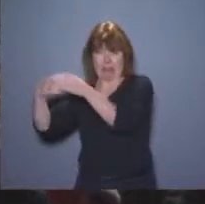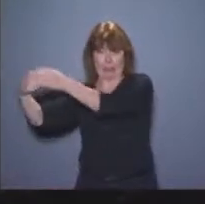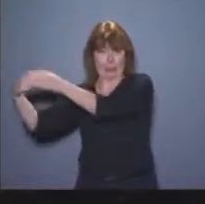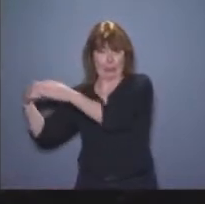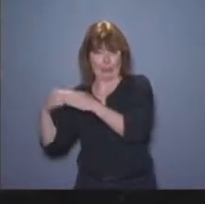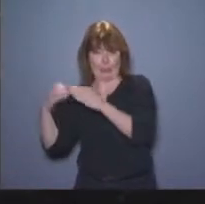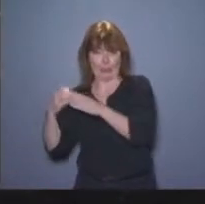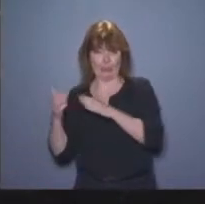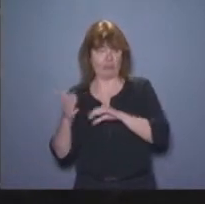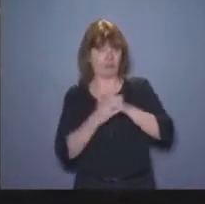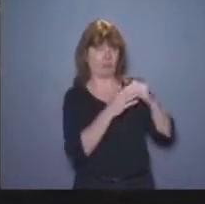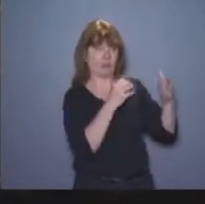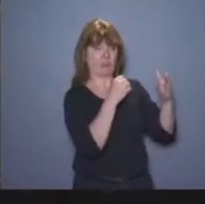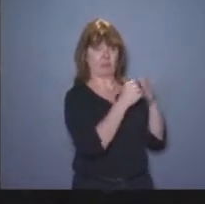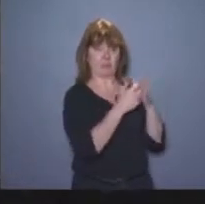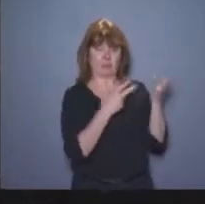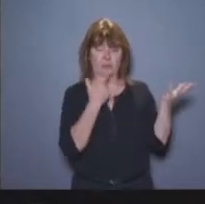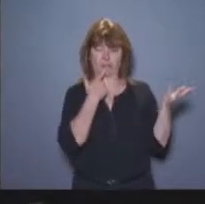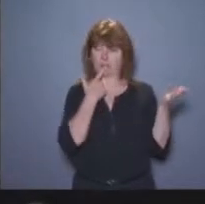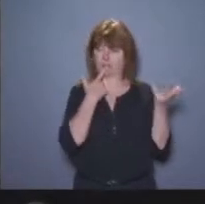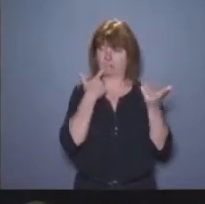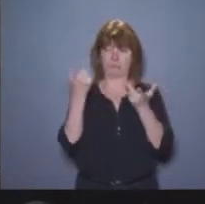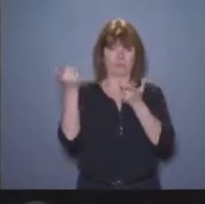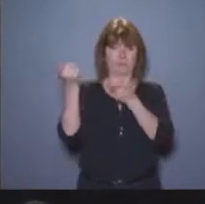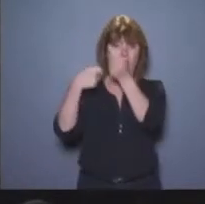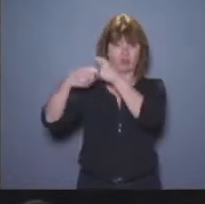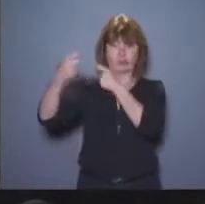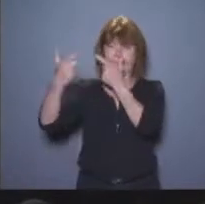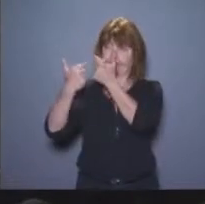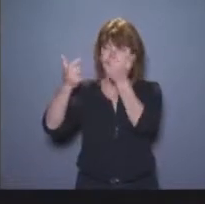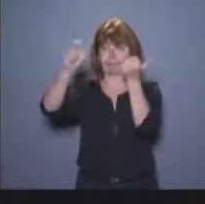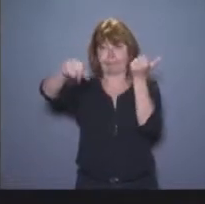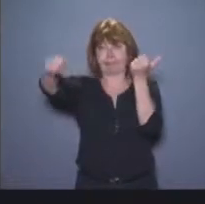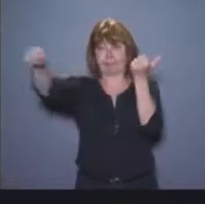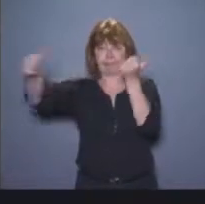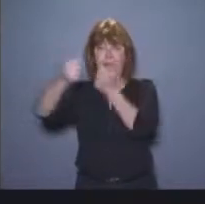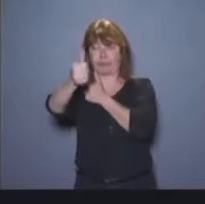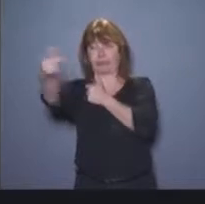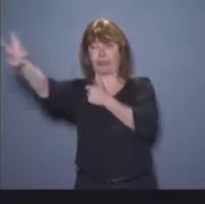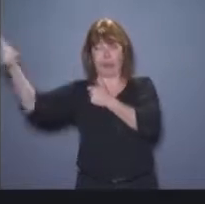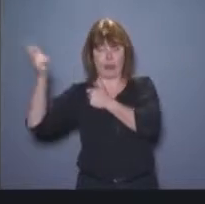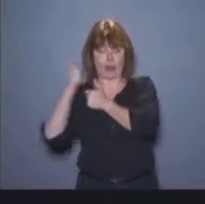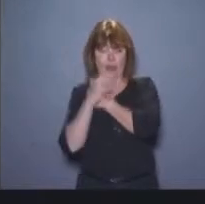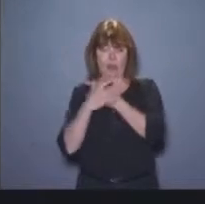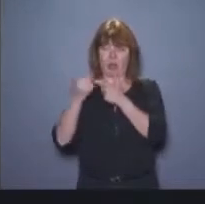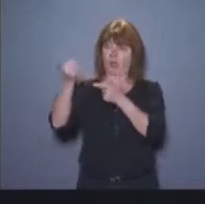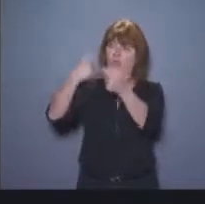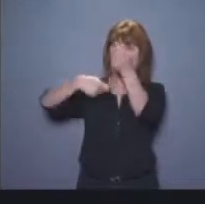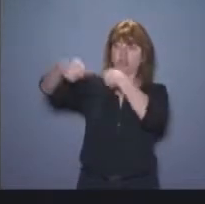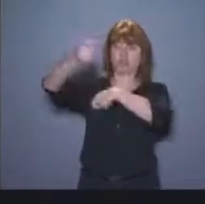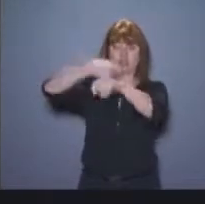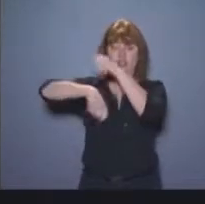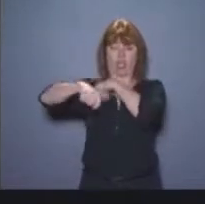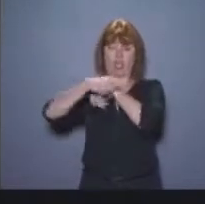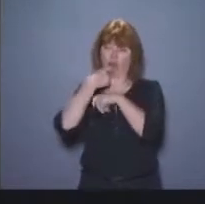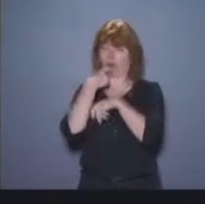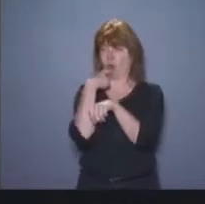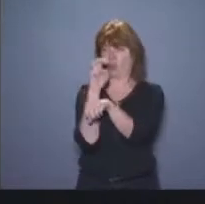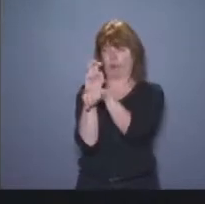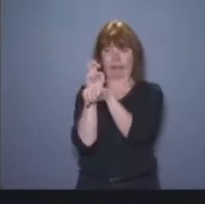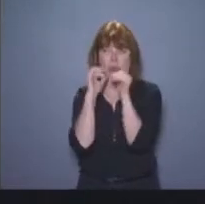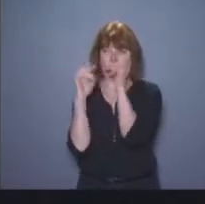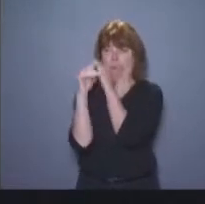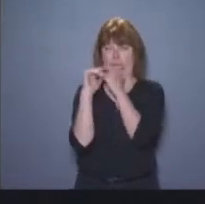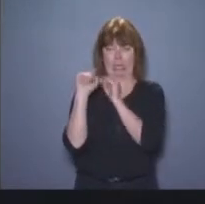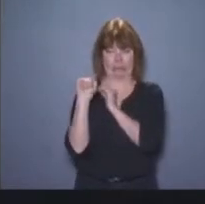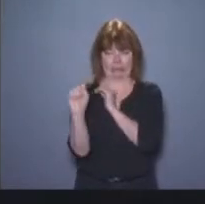en une addition de tribus qui se haïraient et puis l'extrême marché dans ses différentes variétés.